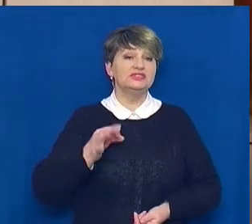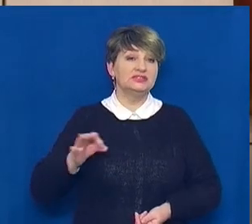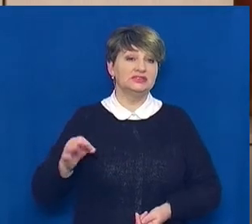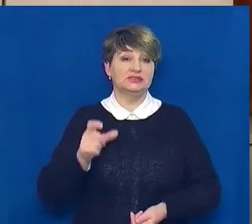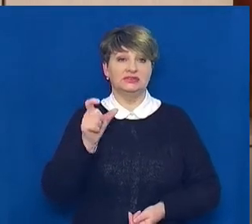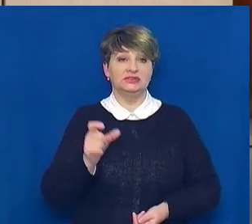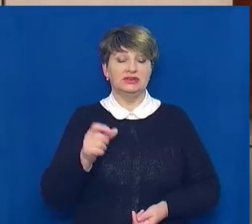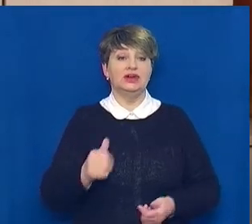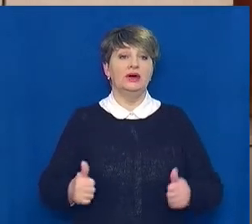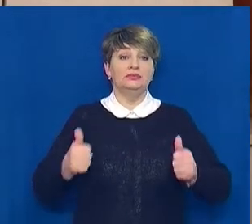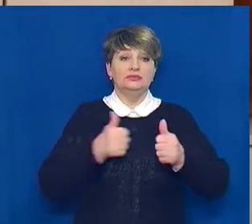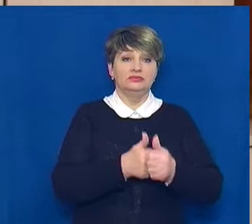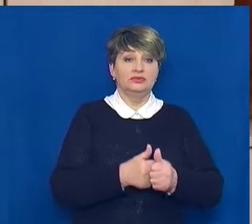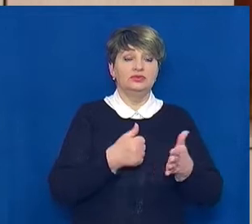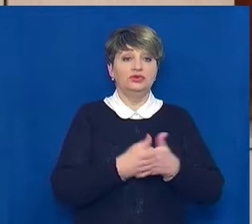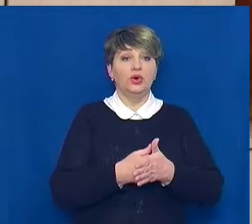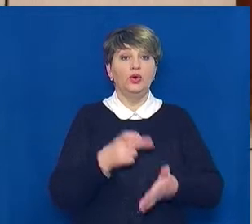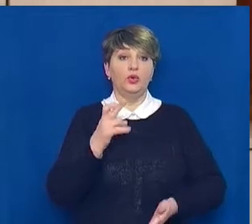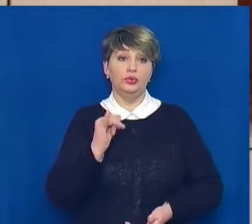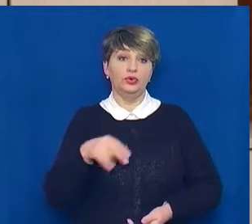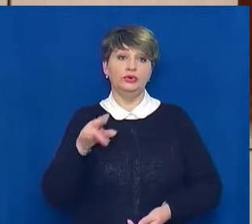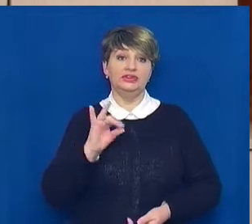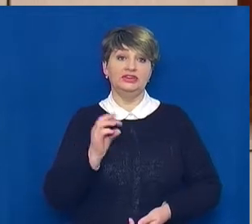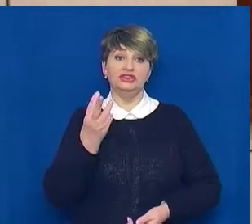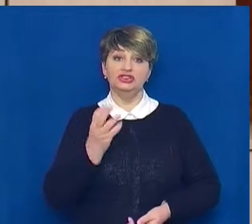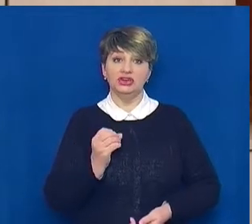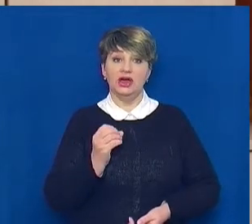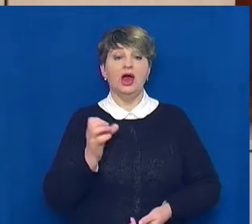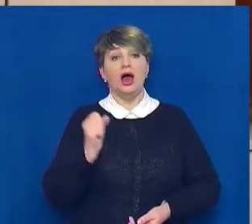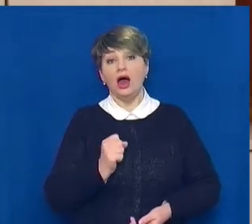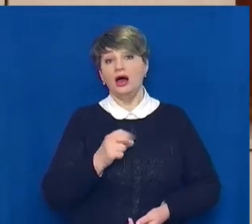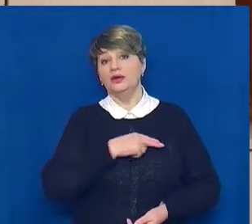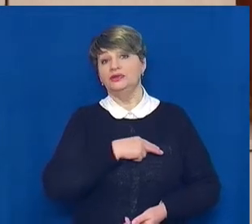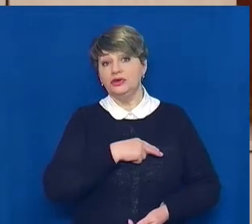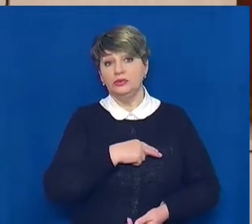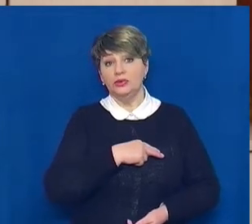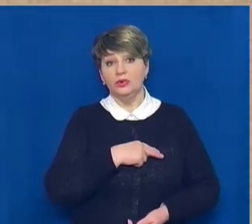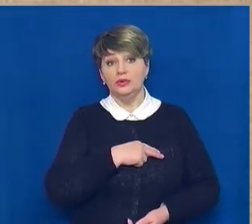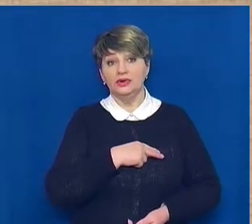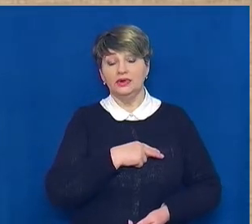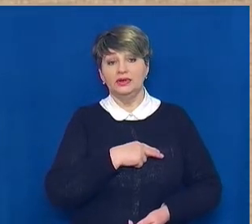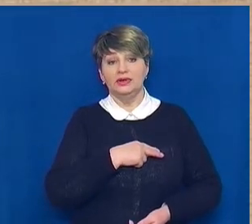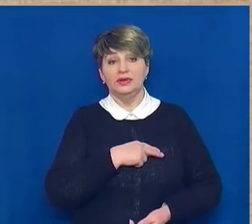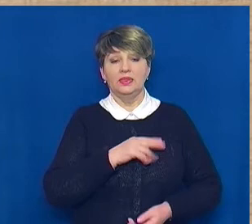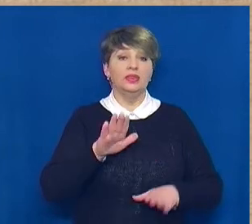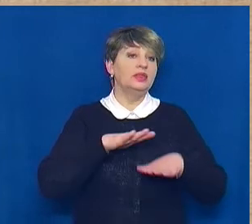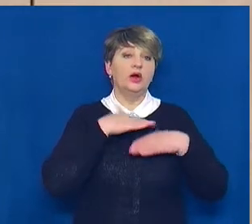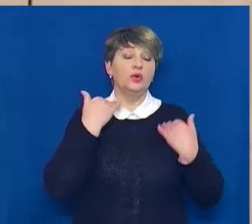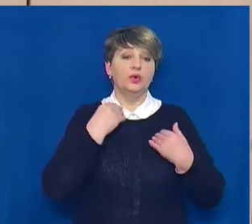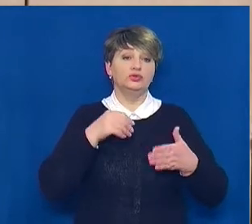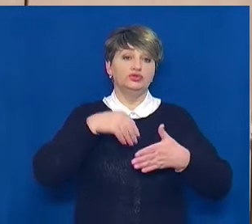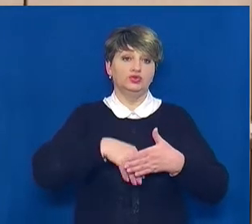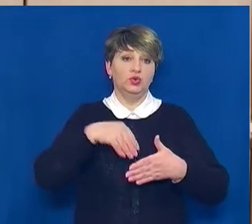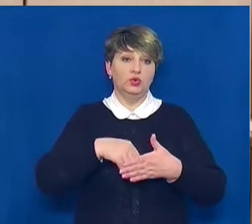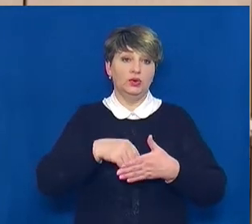за приєднання до Будищ, Центру Будищі. А депутати мої, вони не беруть до уваги те, що люди. Вони не хочуть голосувати за Центру